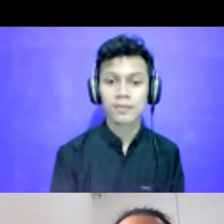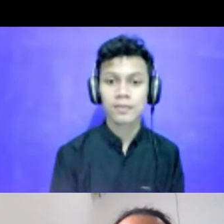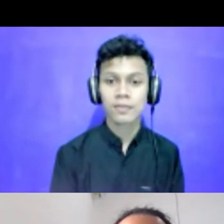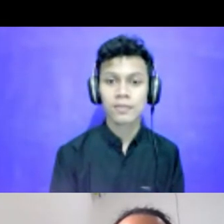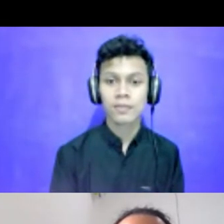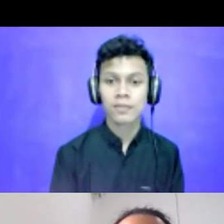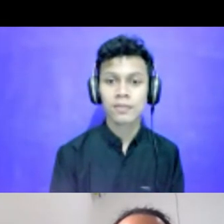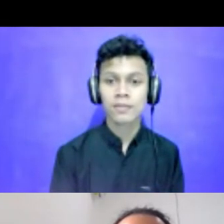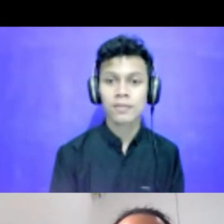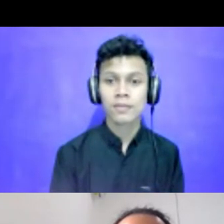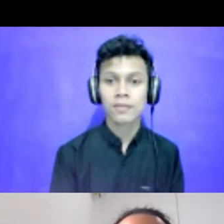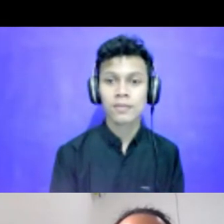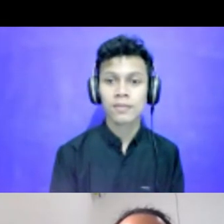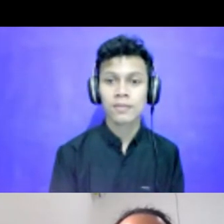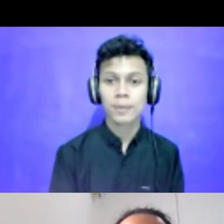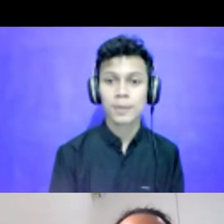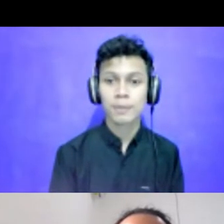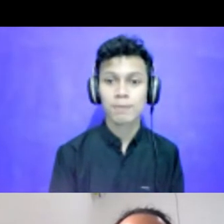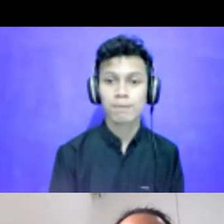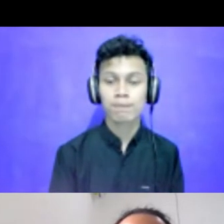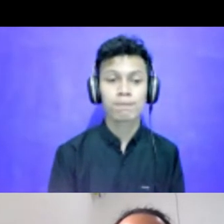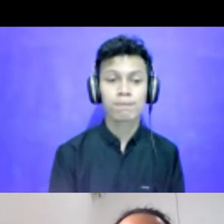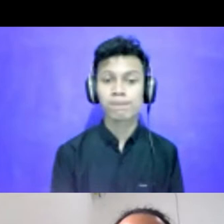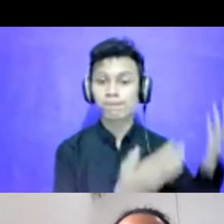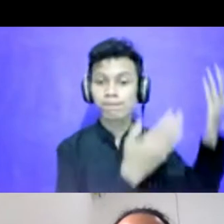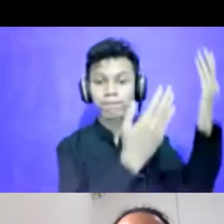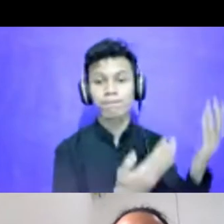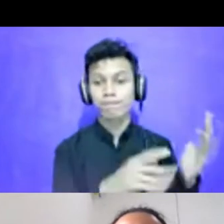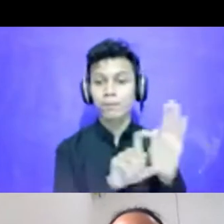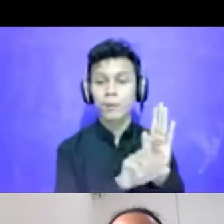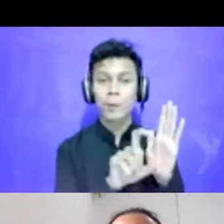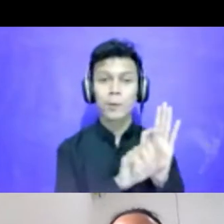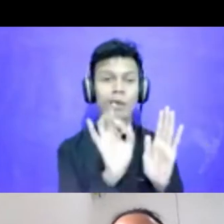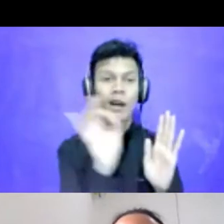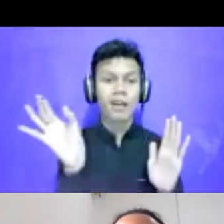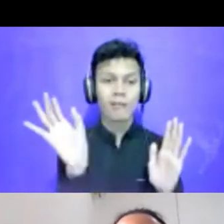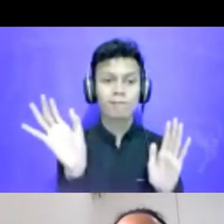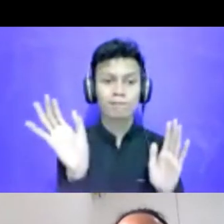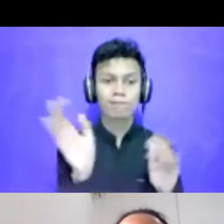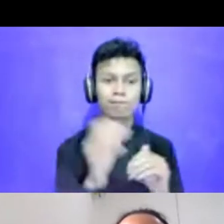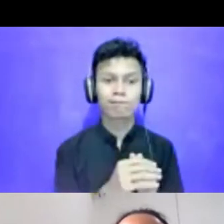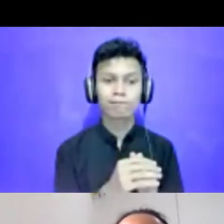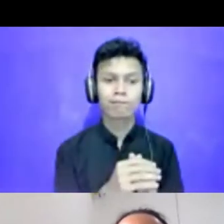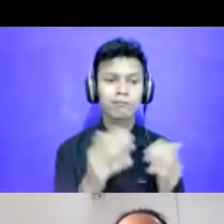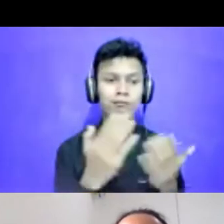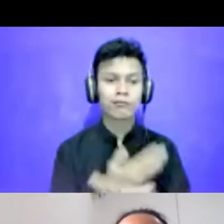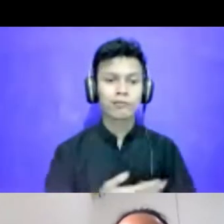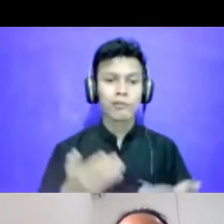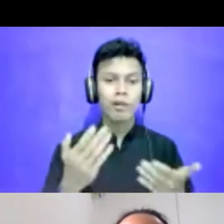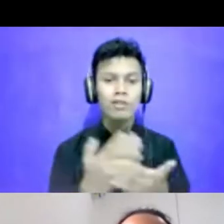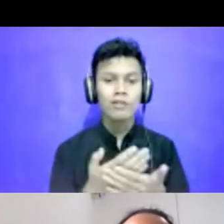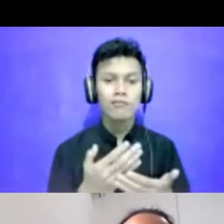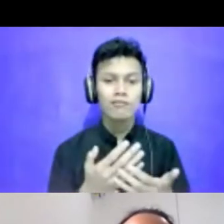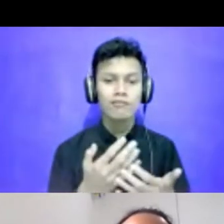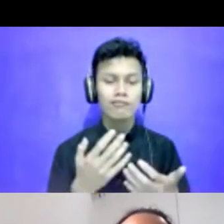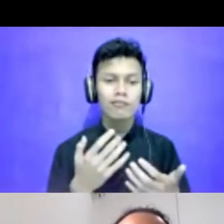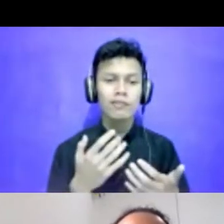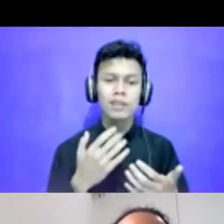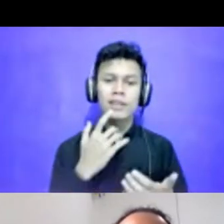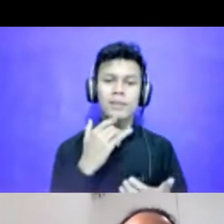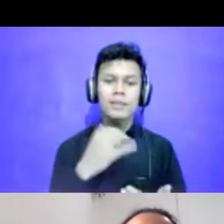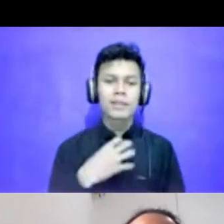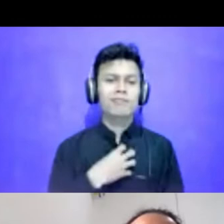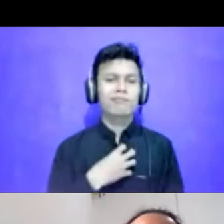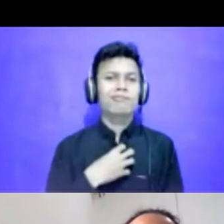Nah, ini juga misalnya nuansa emosi. Emosi lagu itu kan sesuatu yang